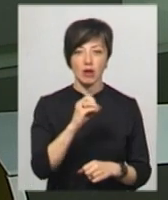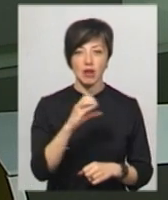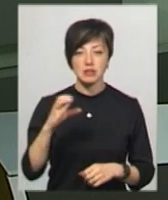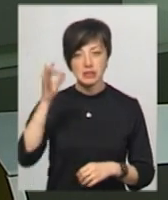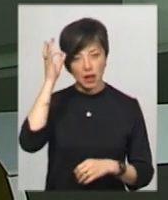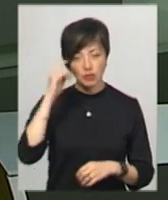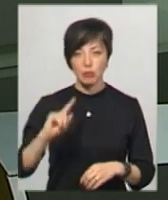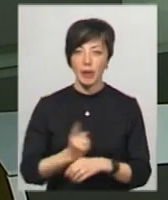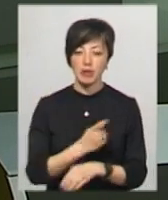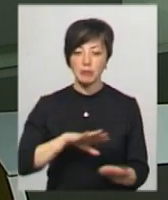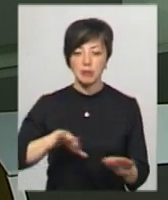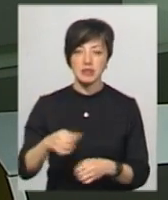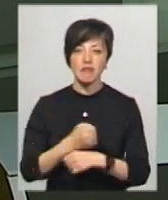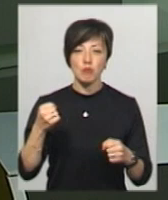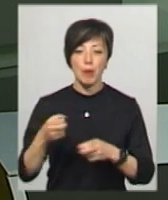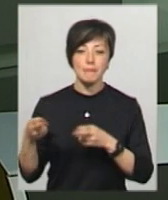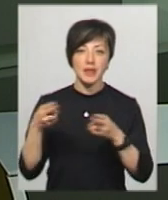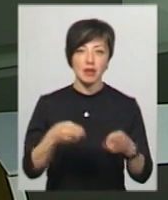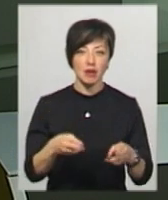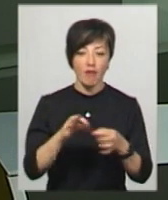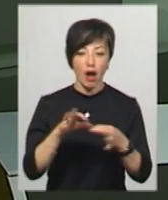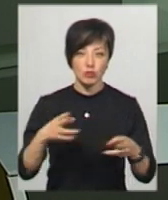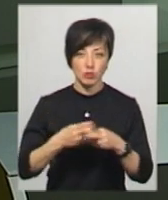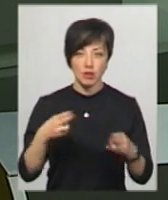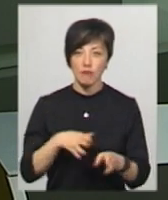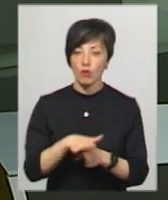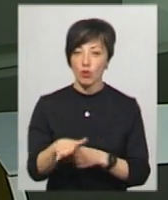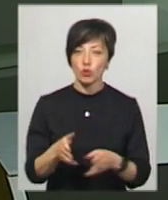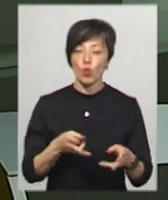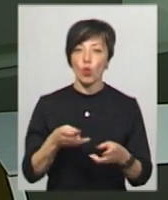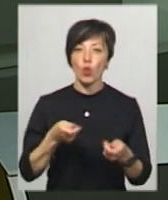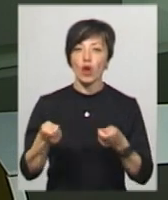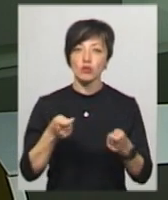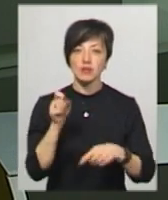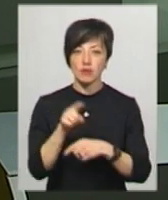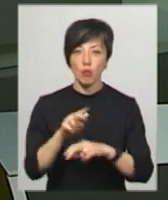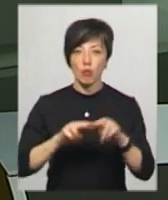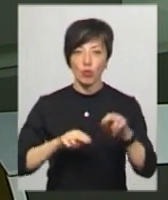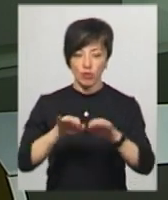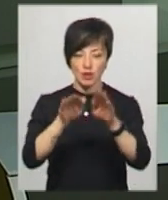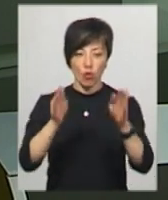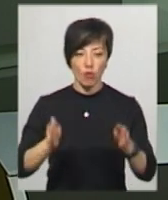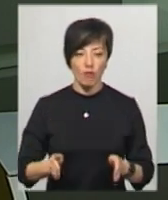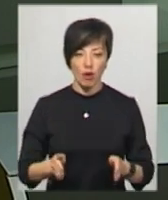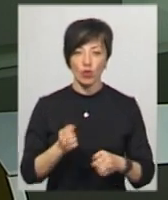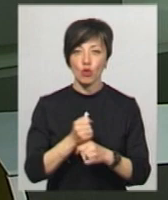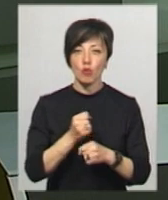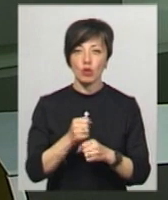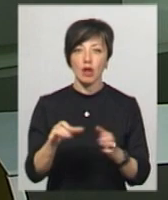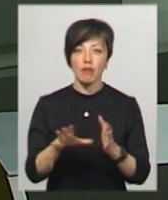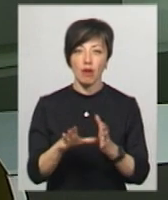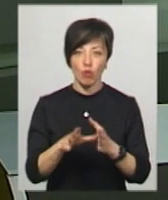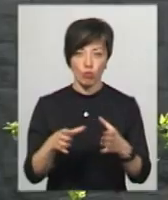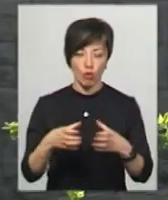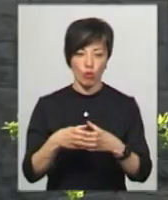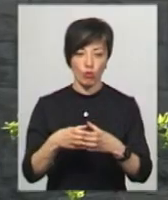згадує, як вперше після вибуху приїхав на атомну станцію виконувати урядове завдання, спобудови саркофагу та роботи енергоблоку.